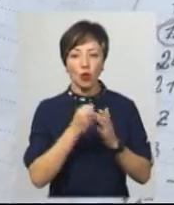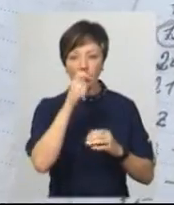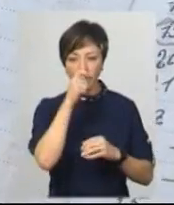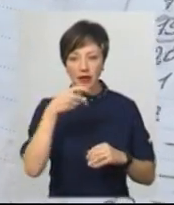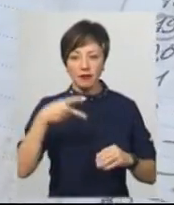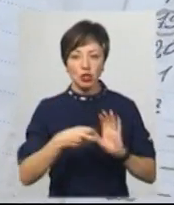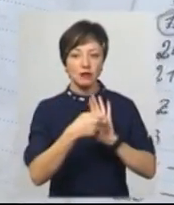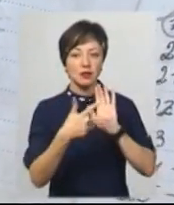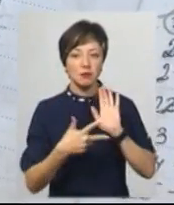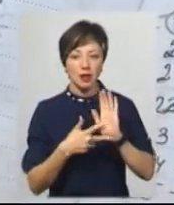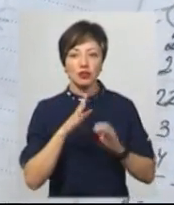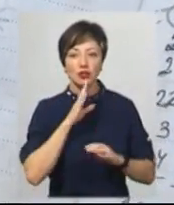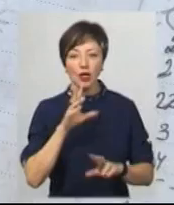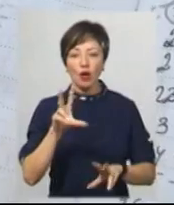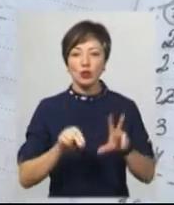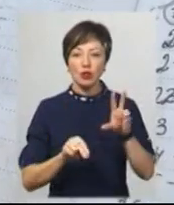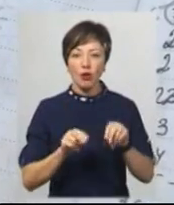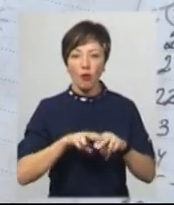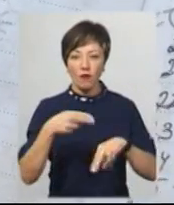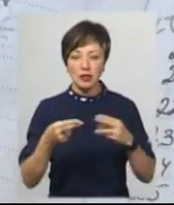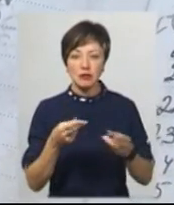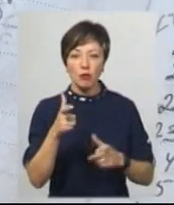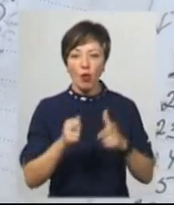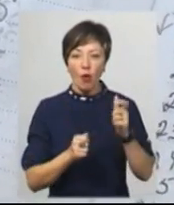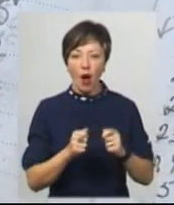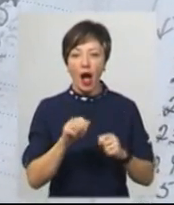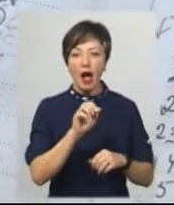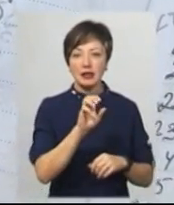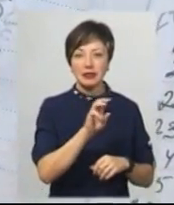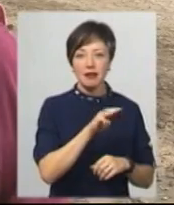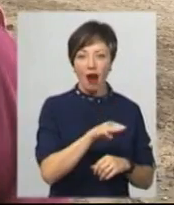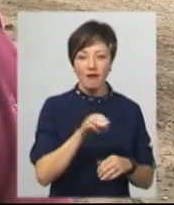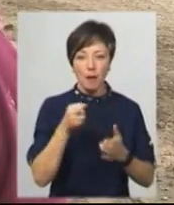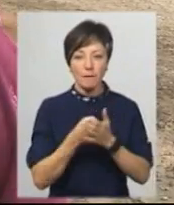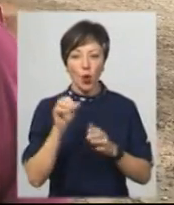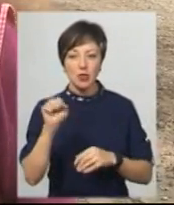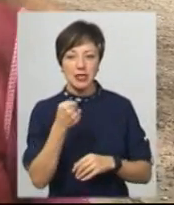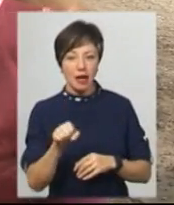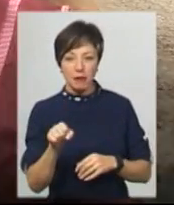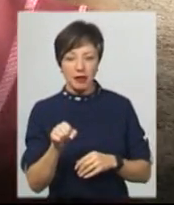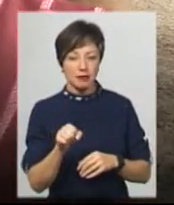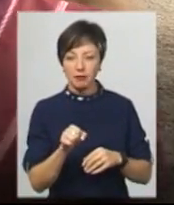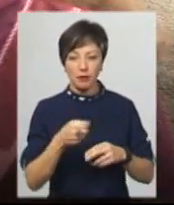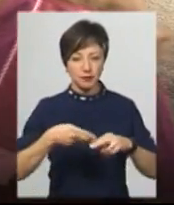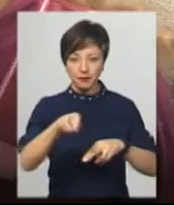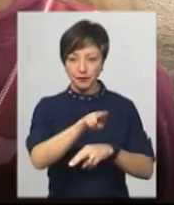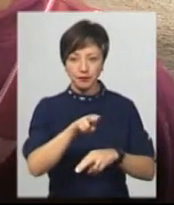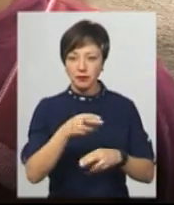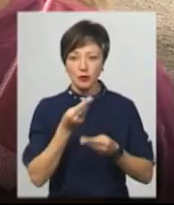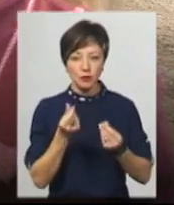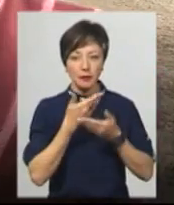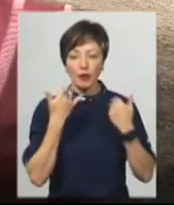2018 жінка розраховувалася за молоко, а з травня по серпень гроші не віддала. В мене було три штуці корови, худоби.